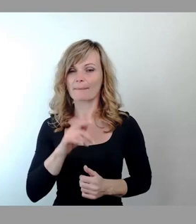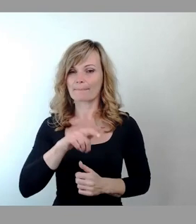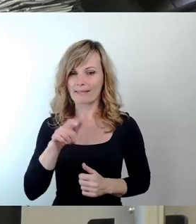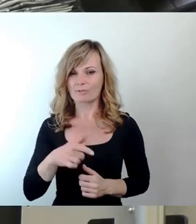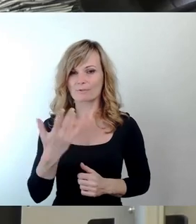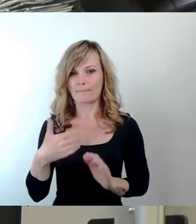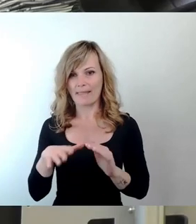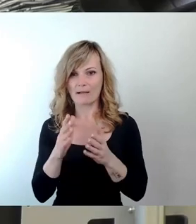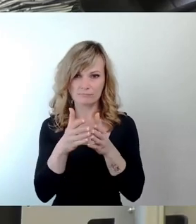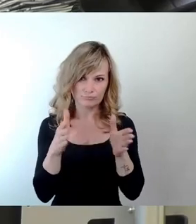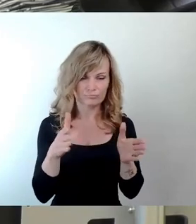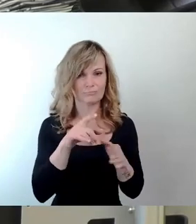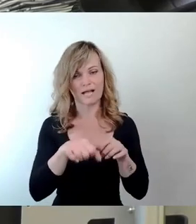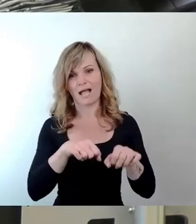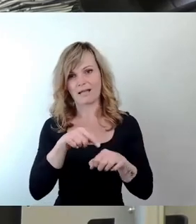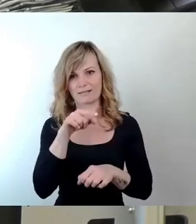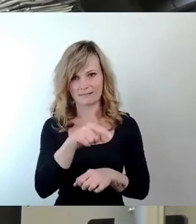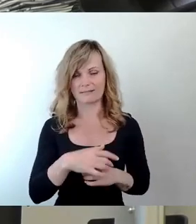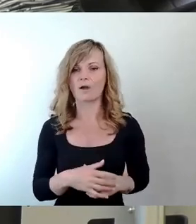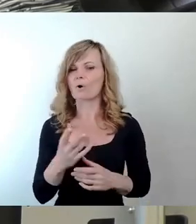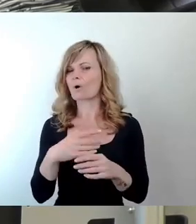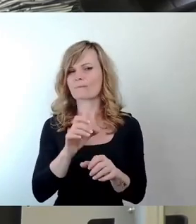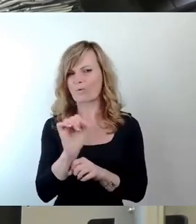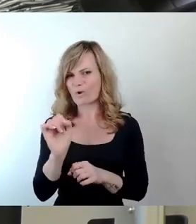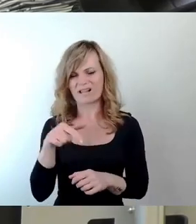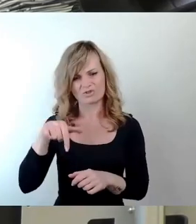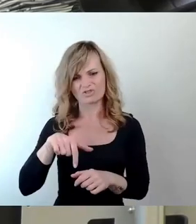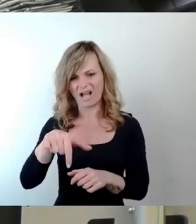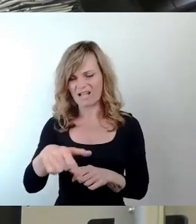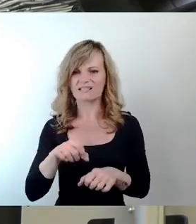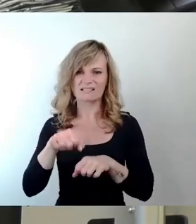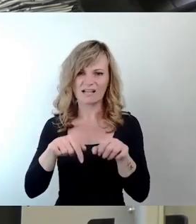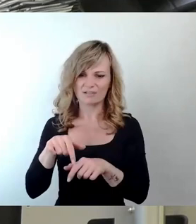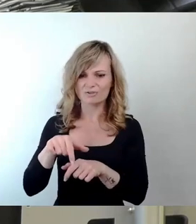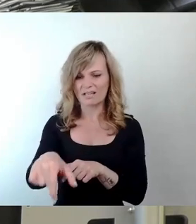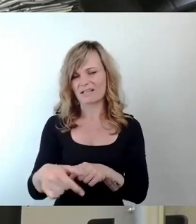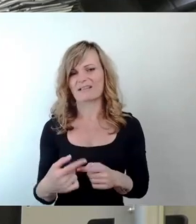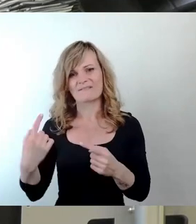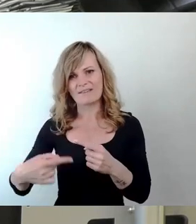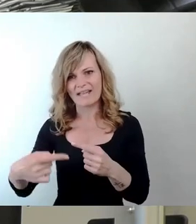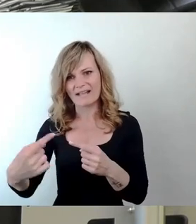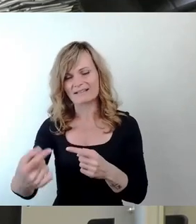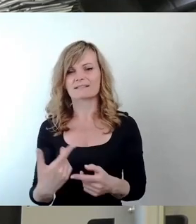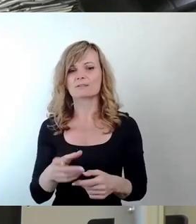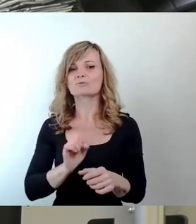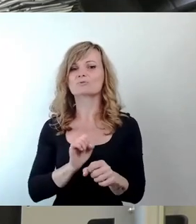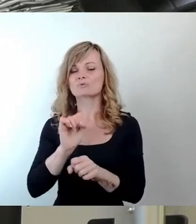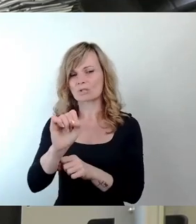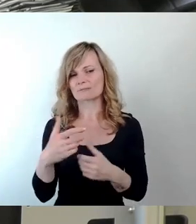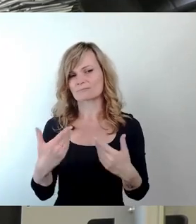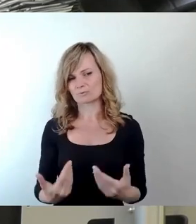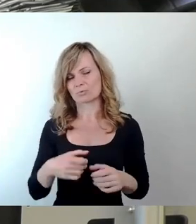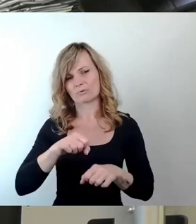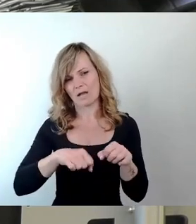die Infrastruktur lange Zeit nicht mit Schritt gehalten hat. Das heißt, die Menschen haben mit den Pedalen abgestimmt. Im Fußverkehr sind wir über die letzten Jahre